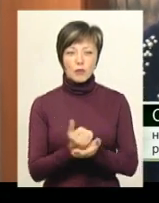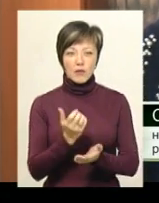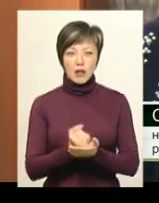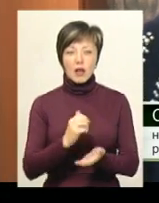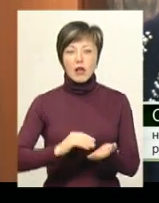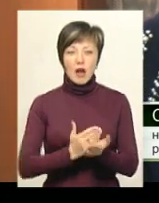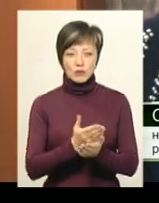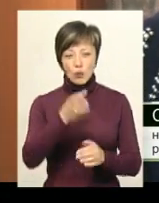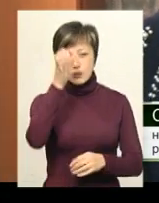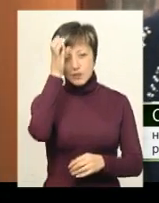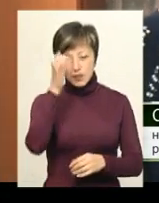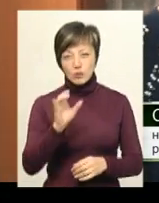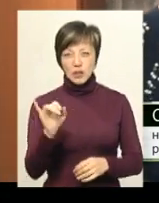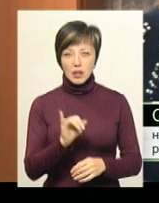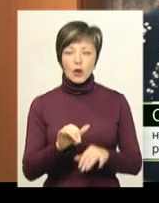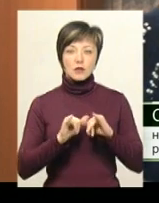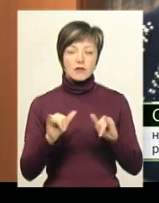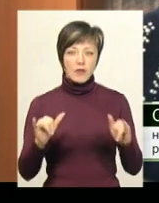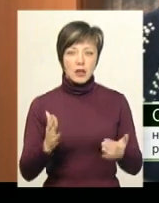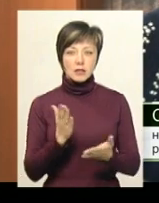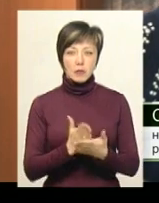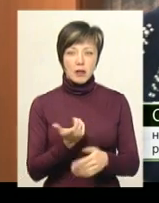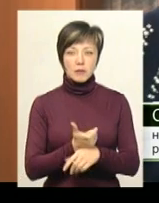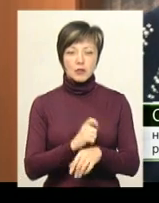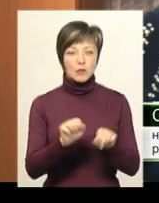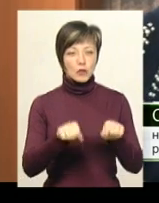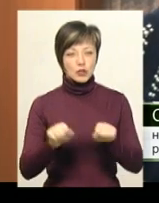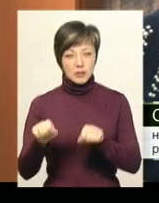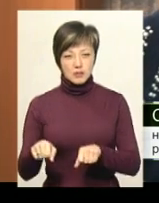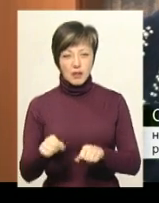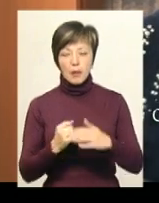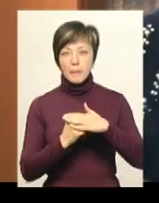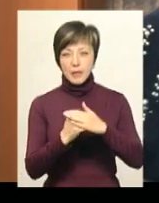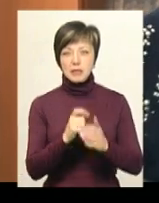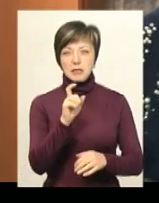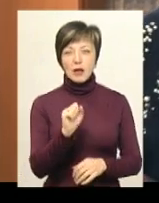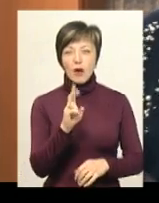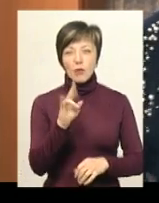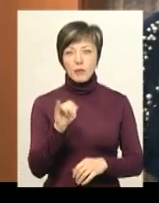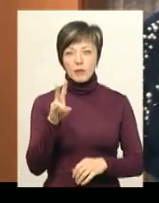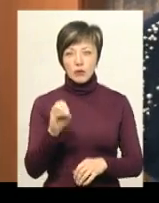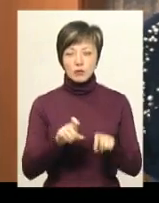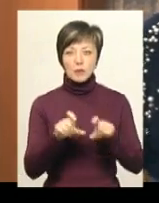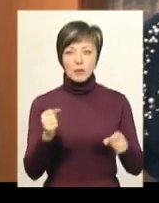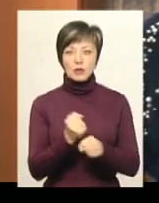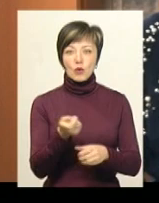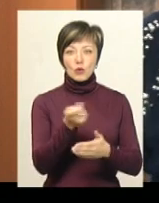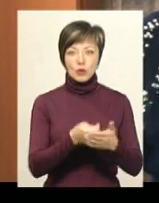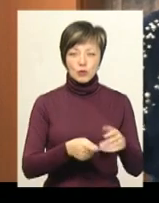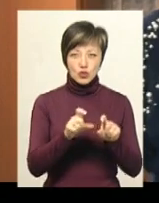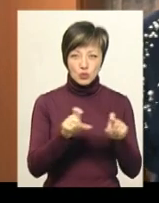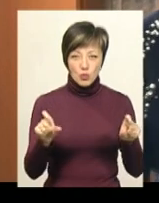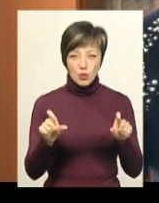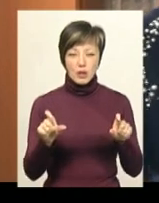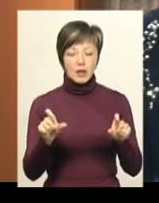якісну освіту і розвивалися, і мали більше можливостей, тому що на базі Закупненської школи і працює художня школа,